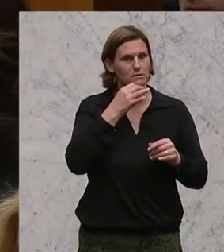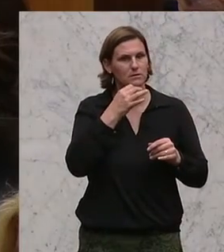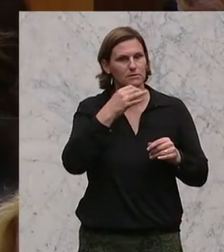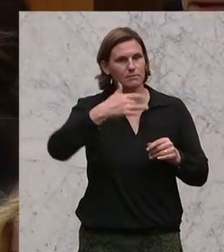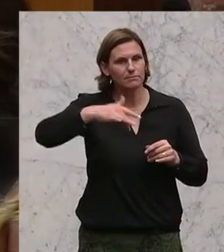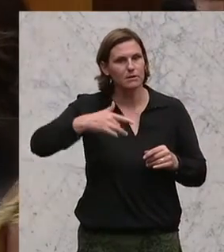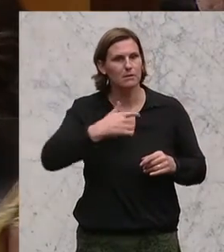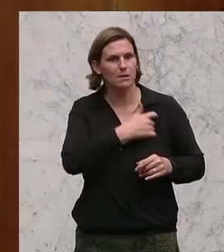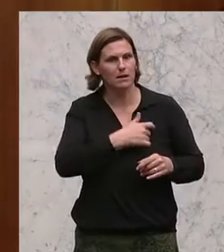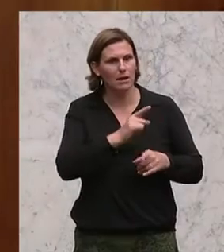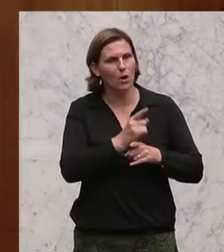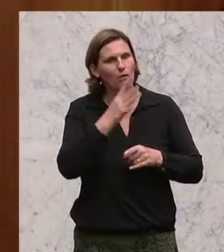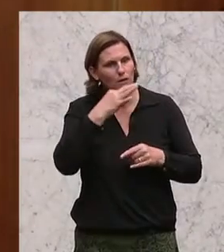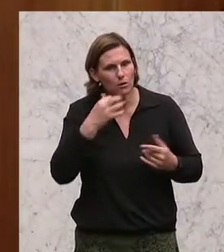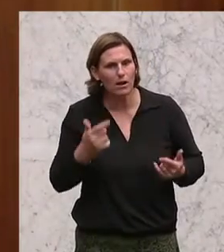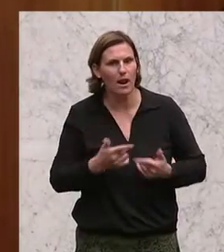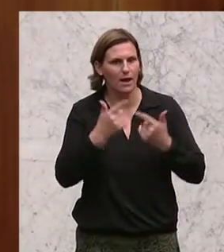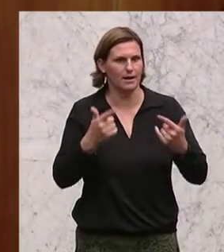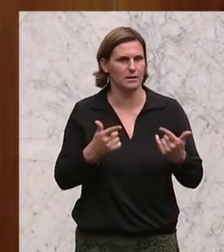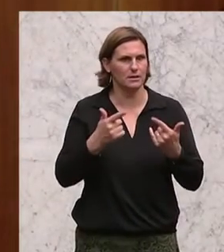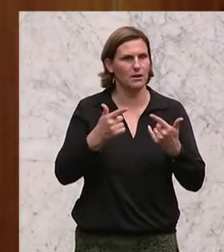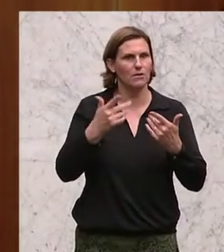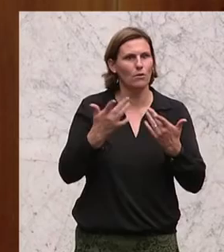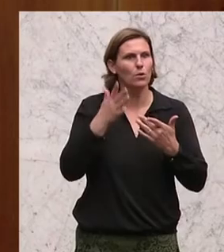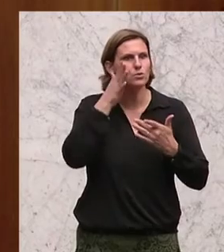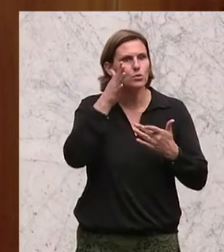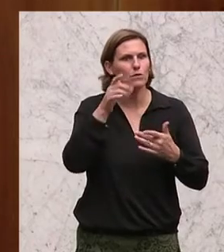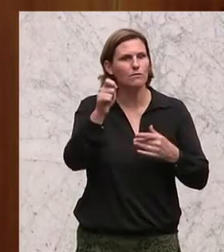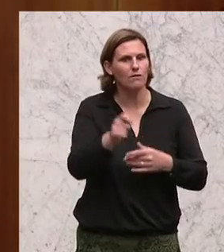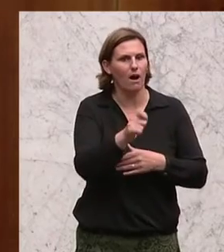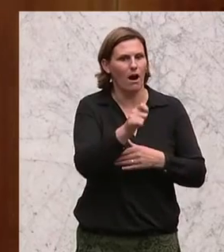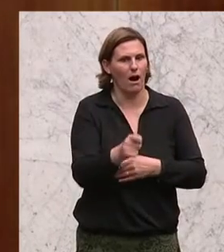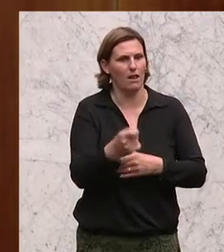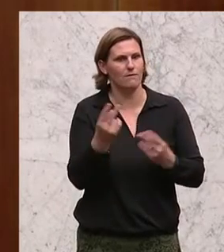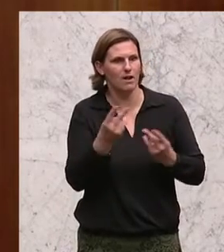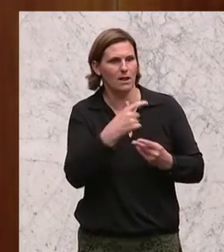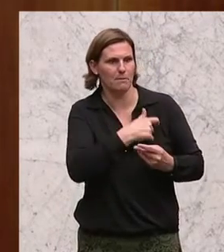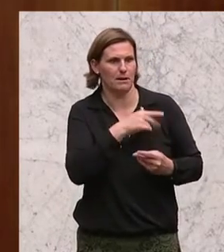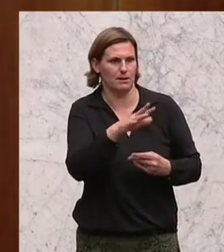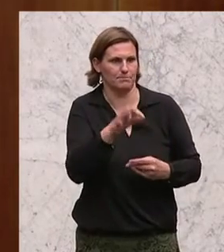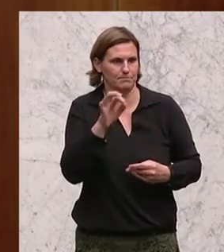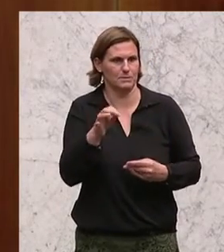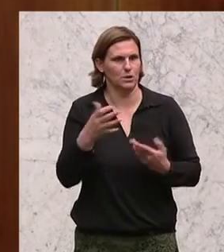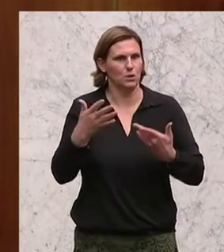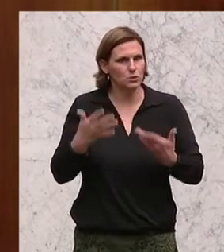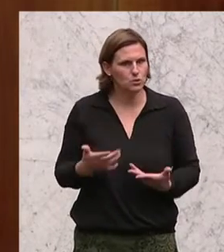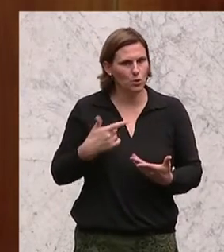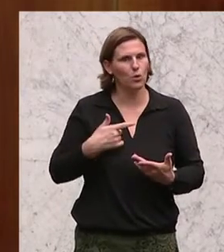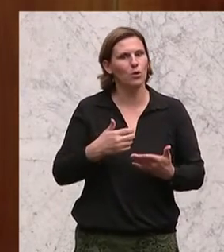dann vielleicht auch erleichtern wird, wo sie in Zukunft ihr Kreuzerl bei der Wahl hinmachen. In diesem Sinne freue ich mich auf wirklich